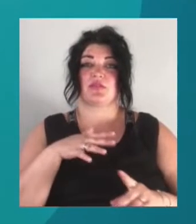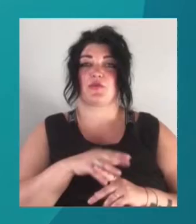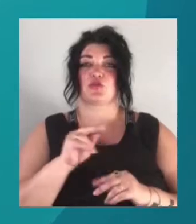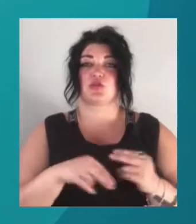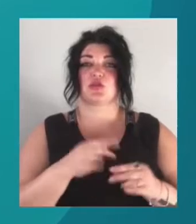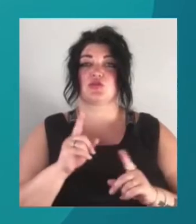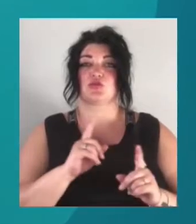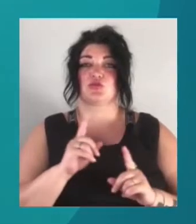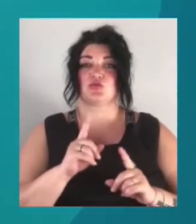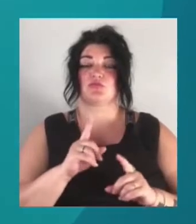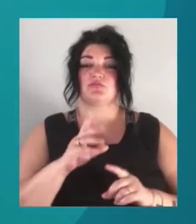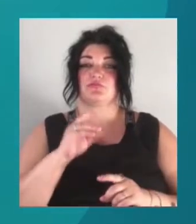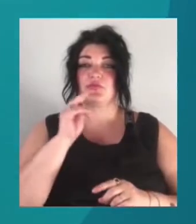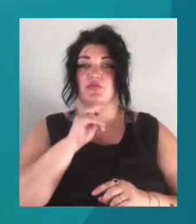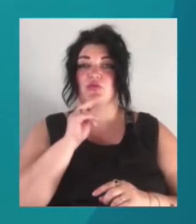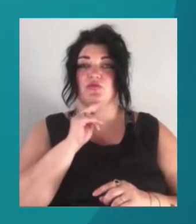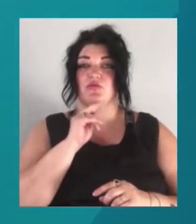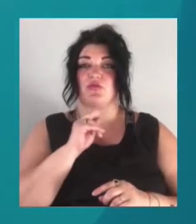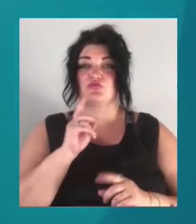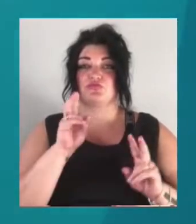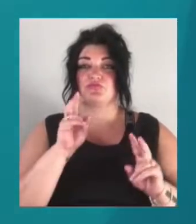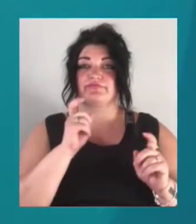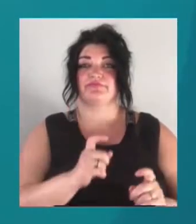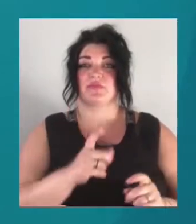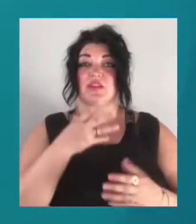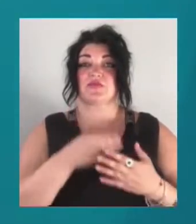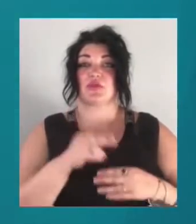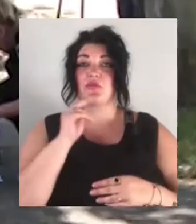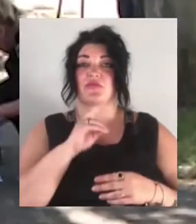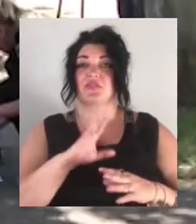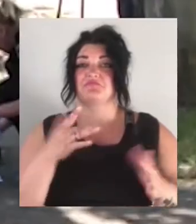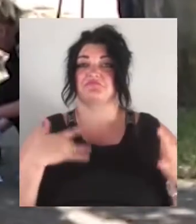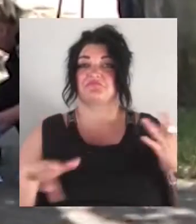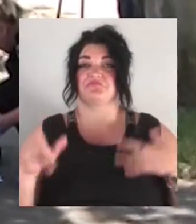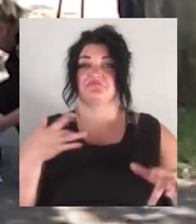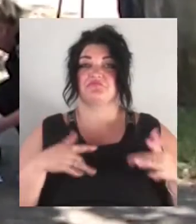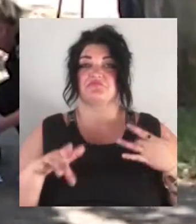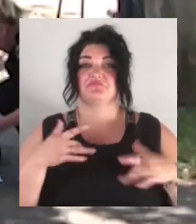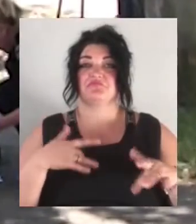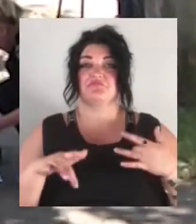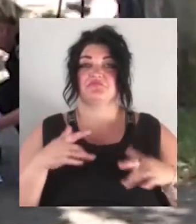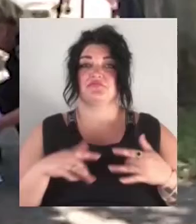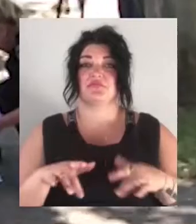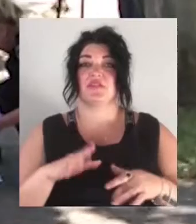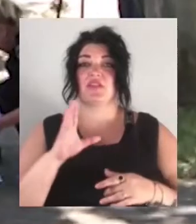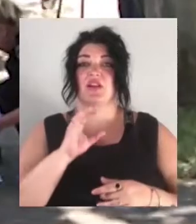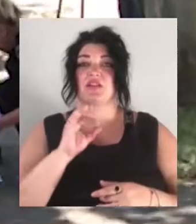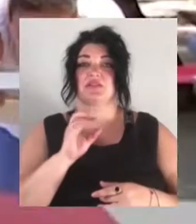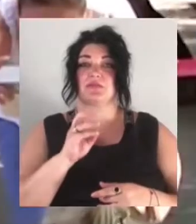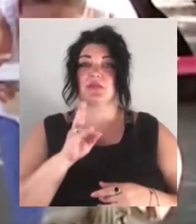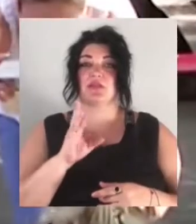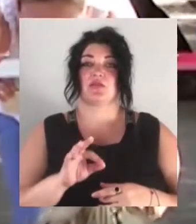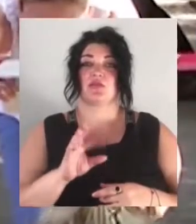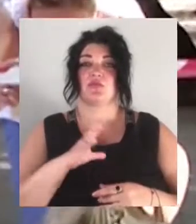що не були опитані обвинувачувані. Вони ж своє провини не визнають. Нагадаємо, замах на громадського діяча Віталія Остименка було